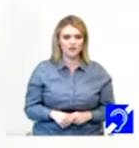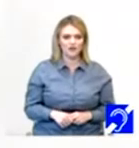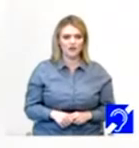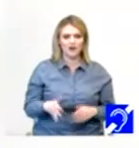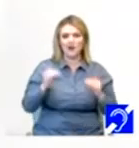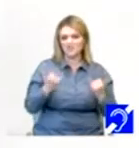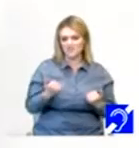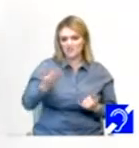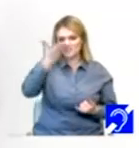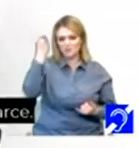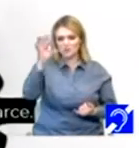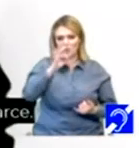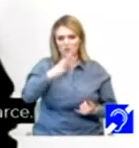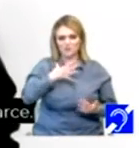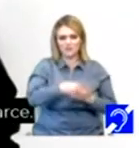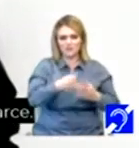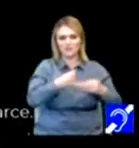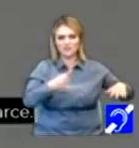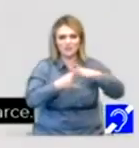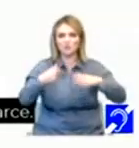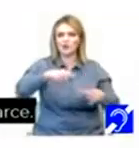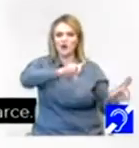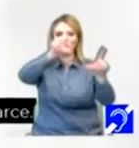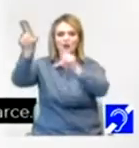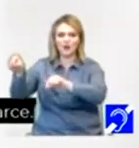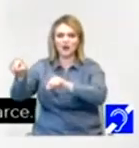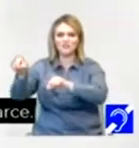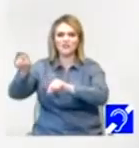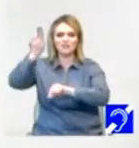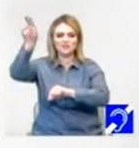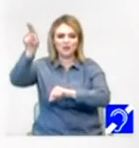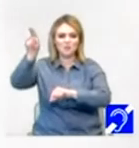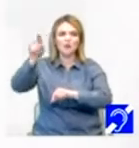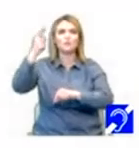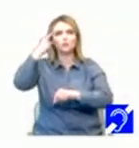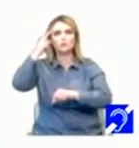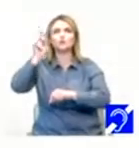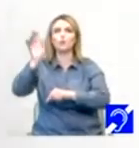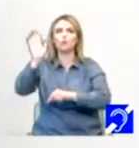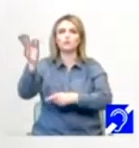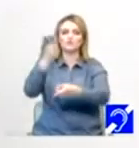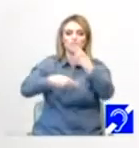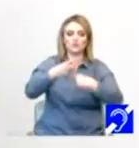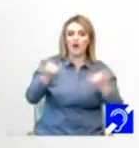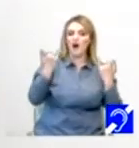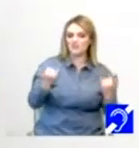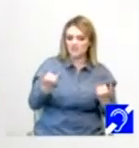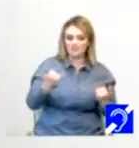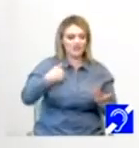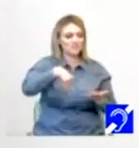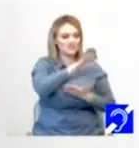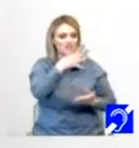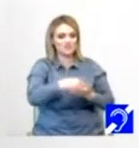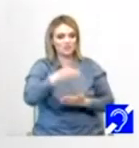s-a cam uitat. Cu toți am plecat cu gândul că neapărat ne vom întoarce. Astăzi am renunțat.